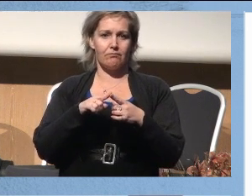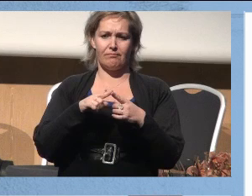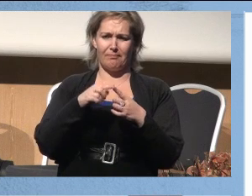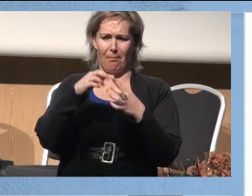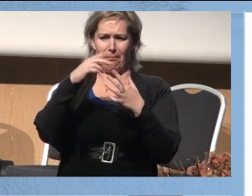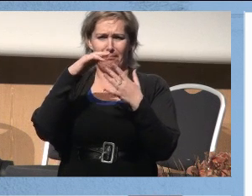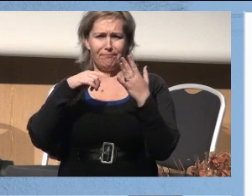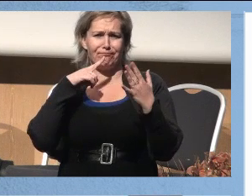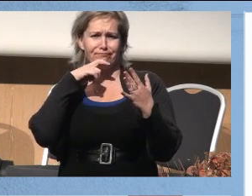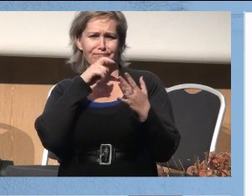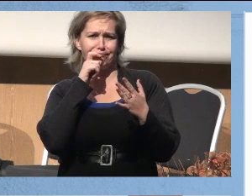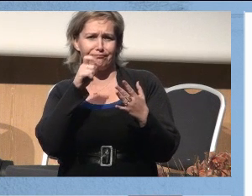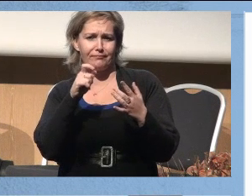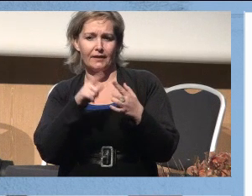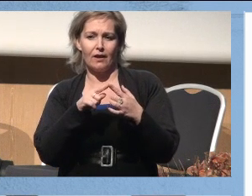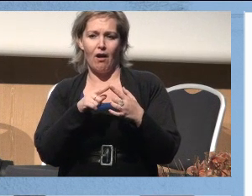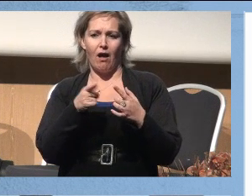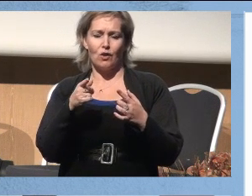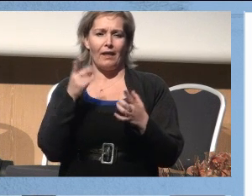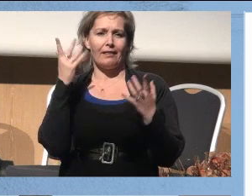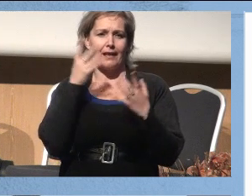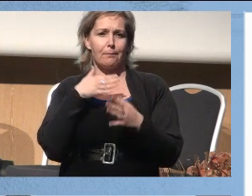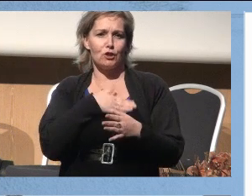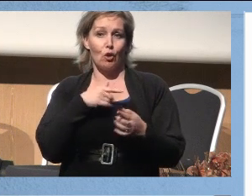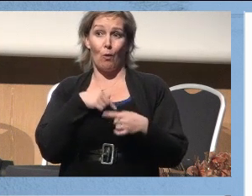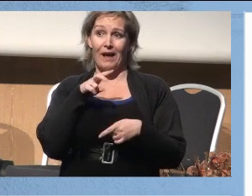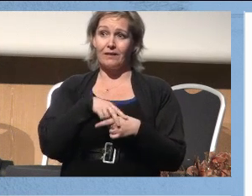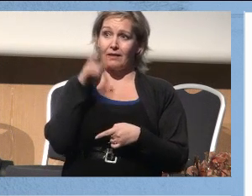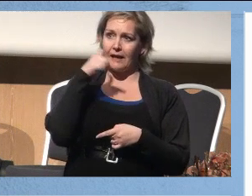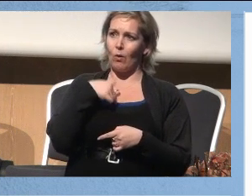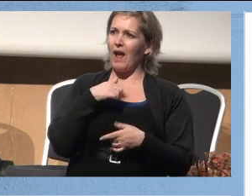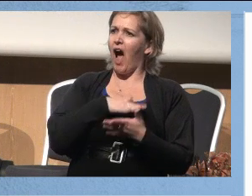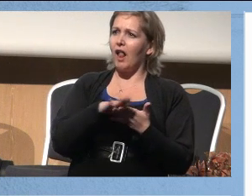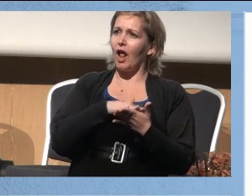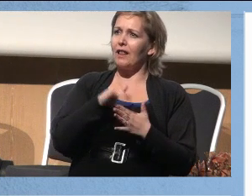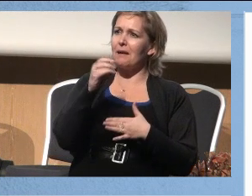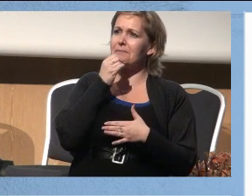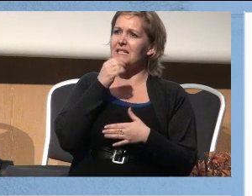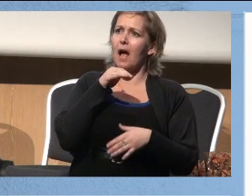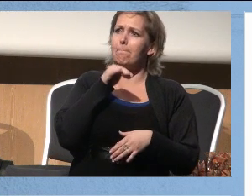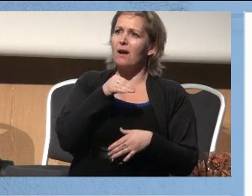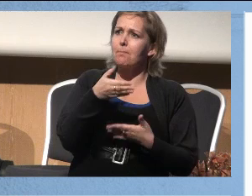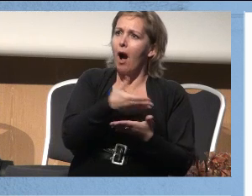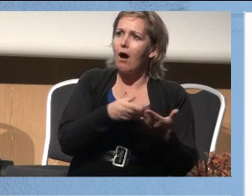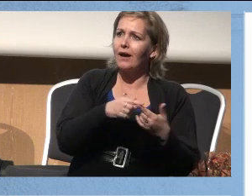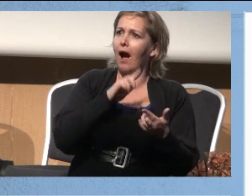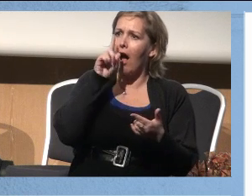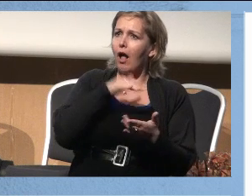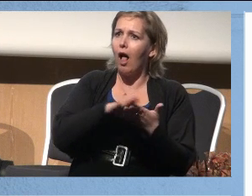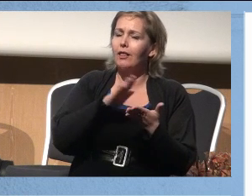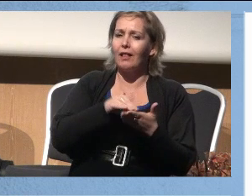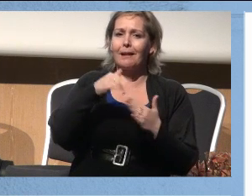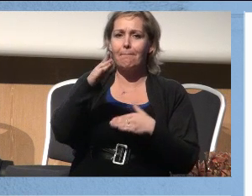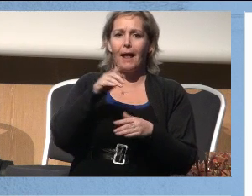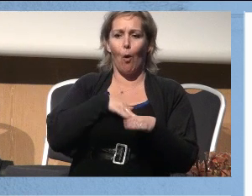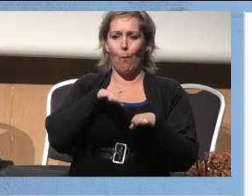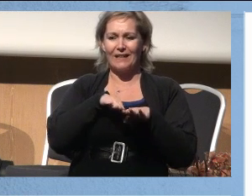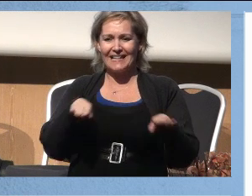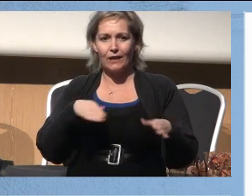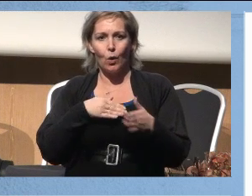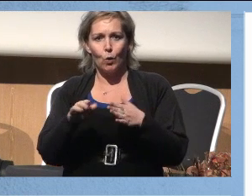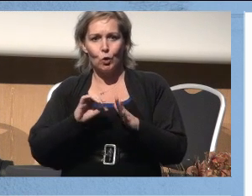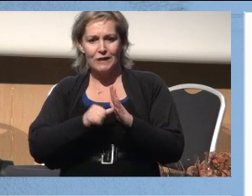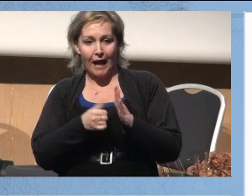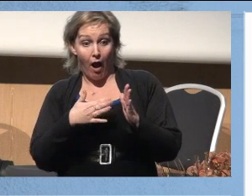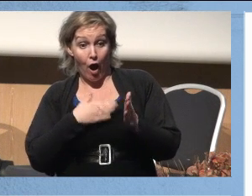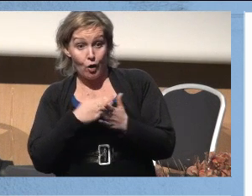syv ga forebyggelser mot hjertekar-sykdommer. Mens jeg satt der og tenkte at jeg skal aldri mer spise marsipankake, og jeg kan aldri mer gå på en scene uten å